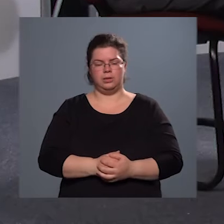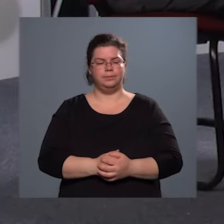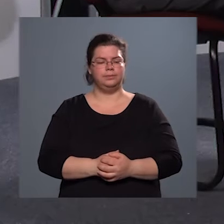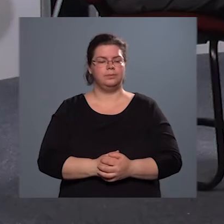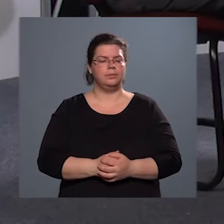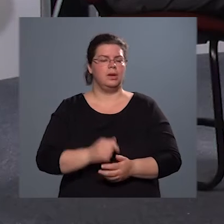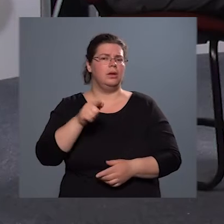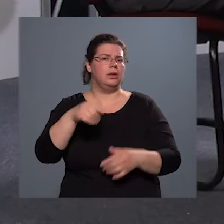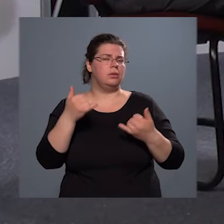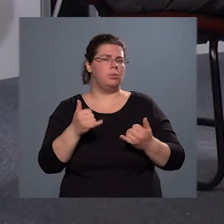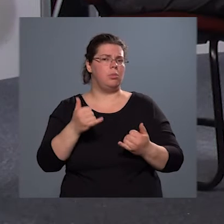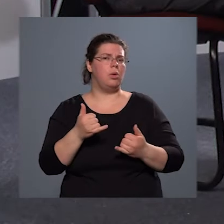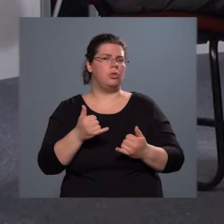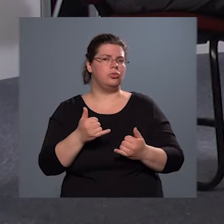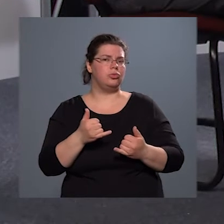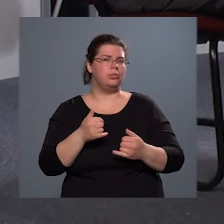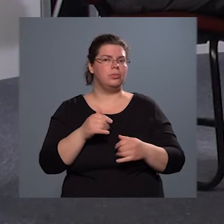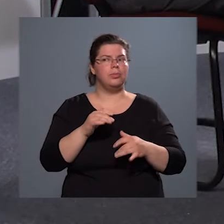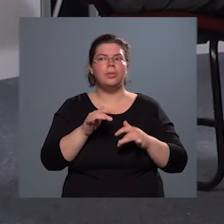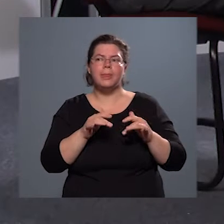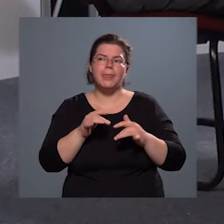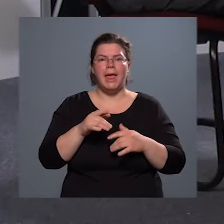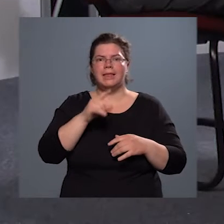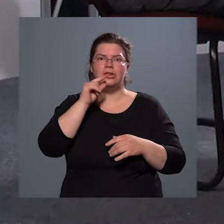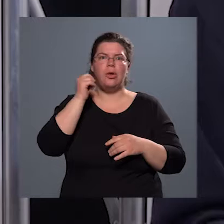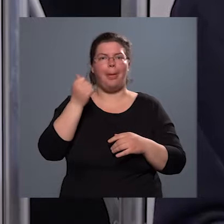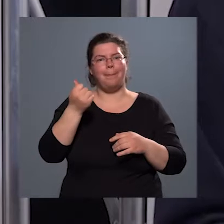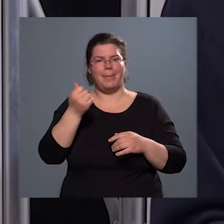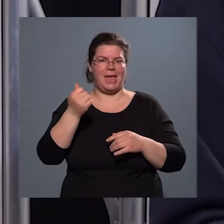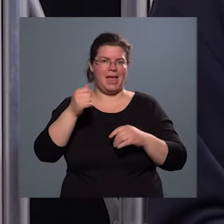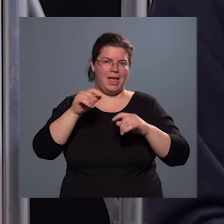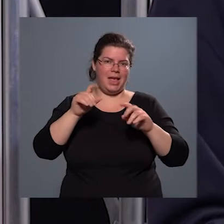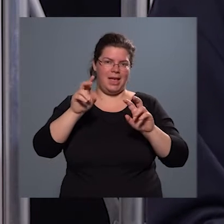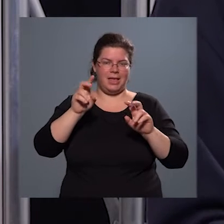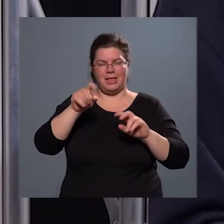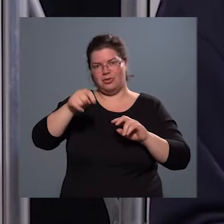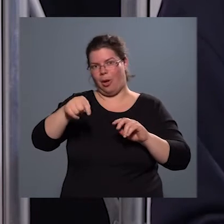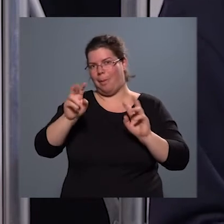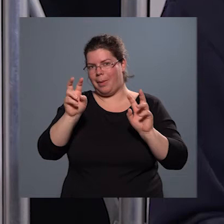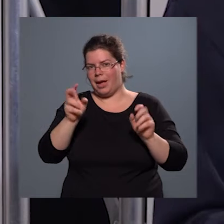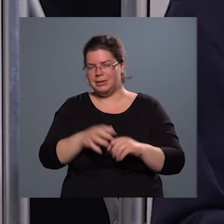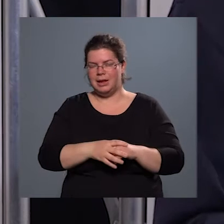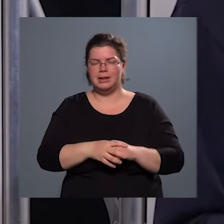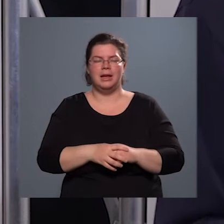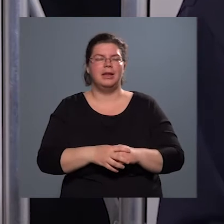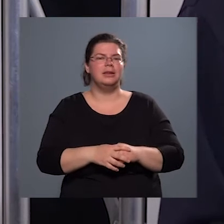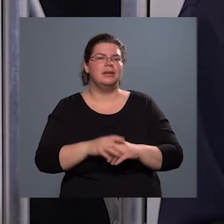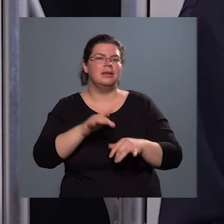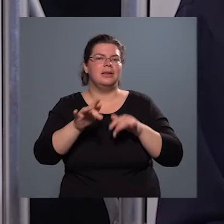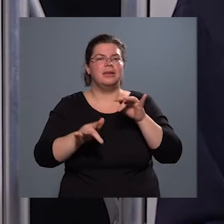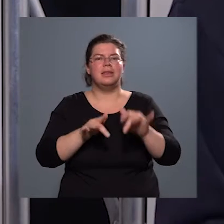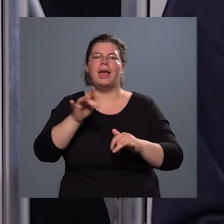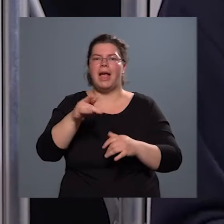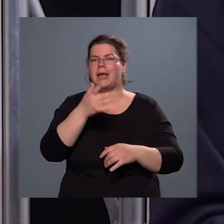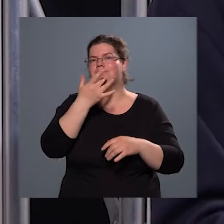Itt most csepegtetettek is mézet a mazzagra, a páciensi mazzagra, egy-két példát mondjam